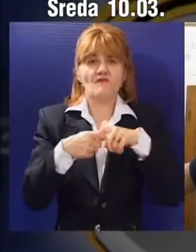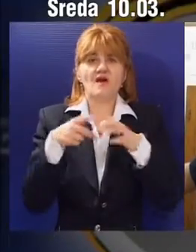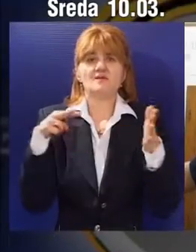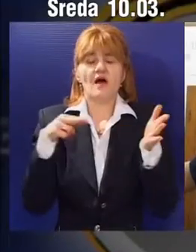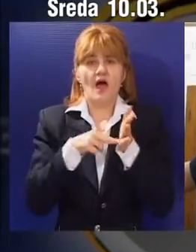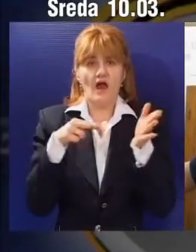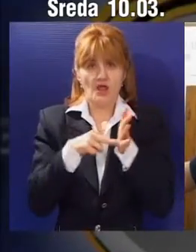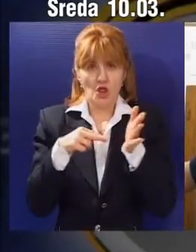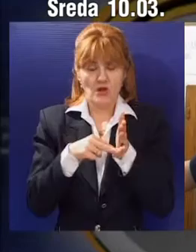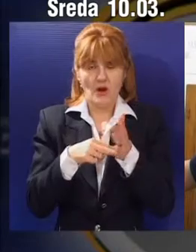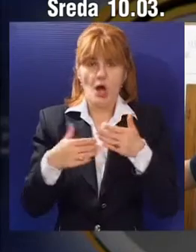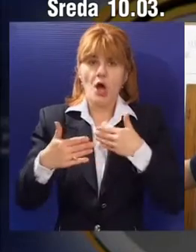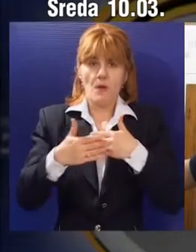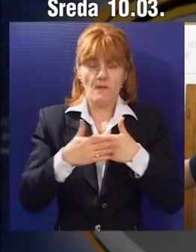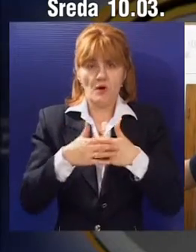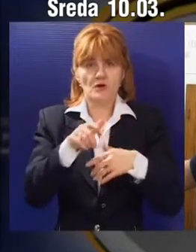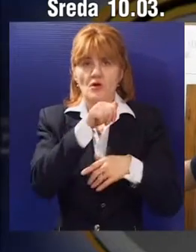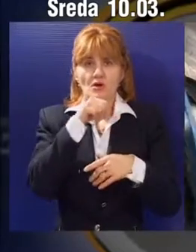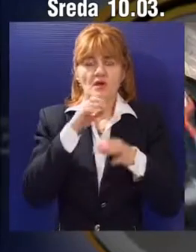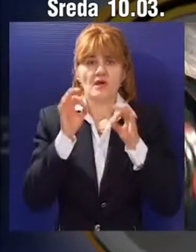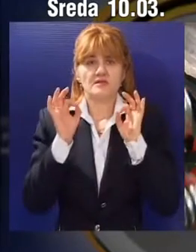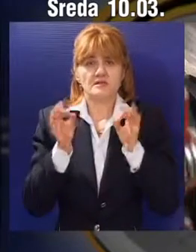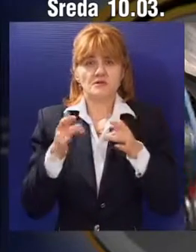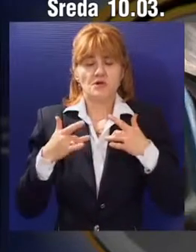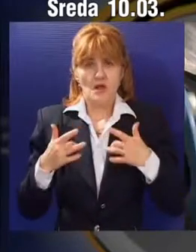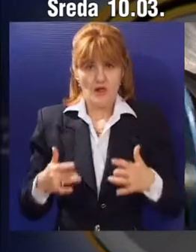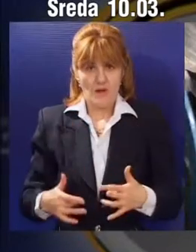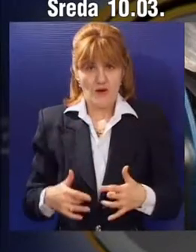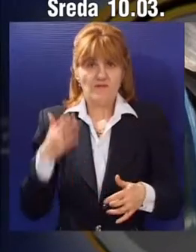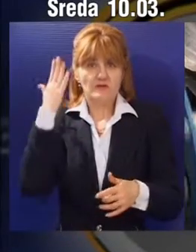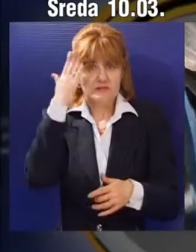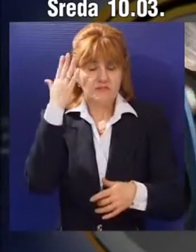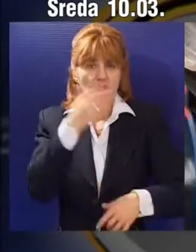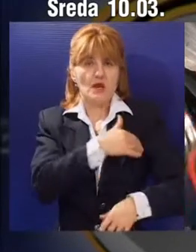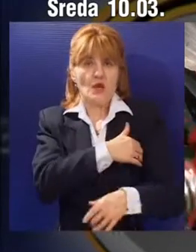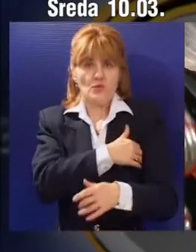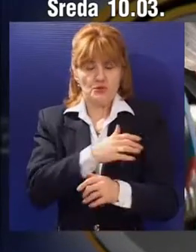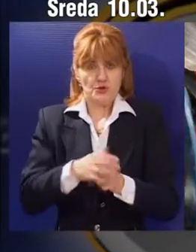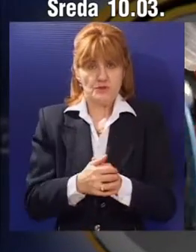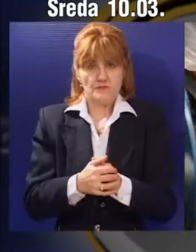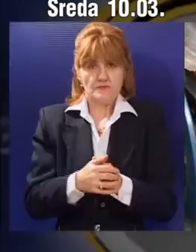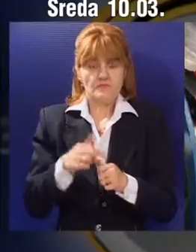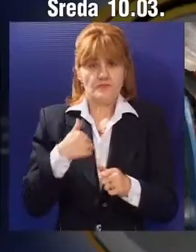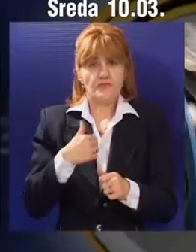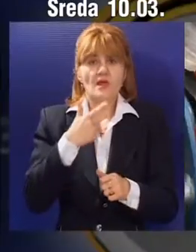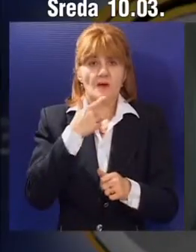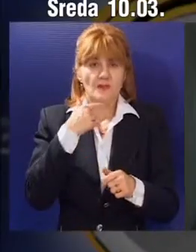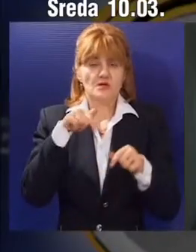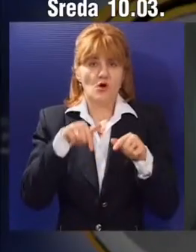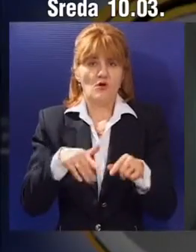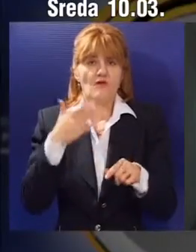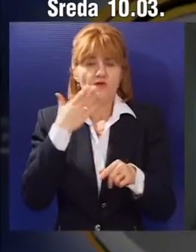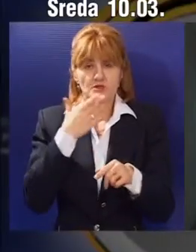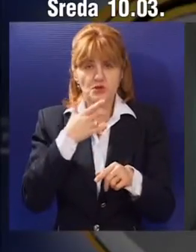elektrotehnike. Pored toga, veoma istručan nastavnički kadar smatraju učenici. Prvencino, pošto škola